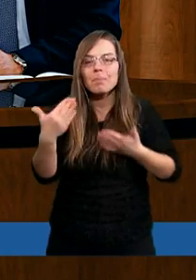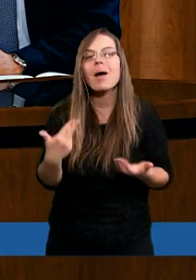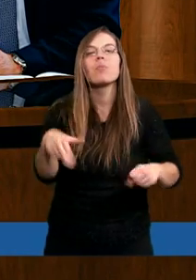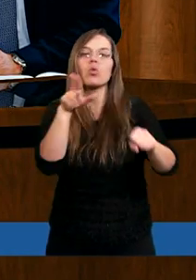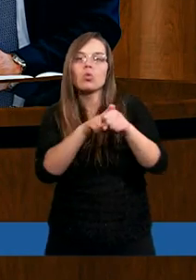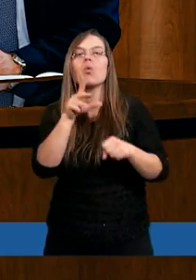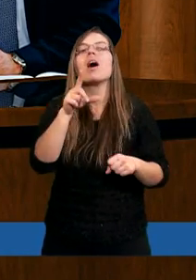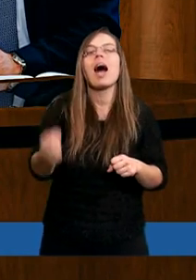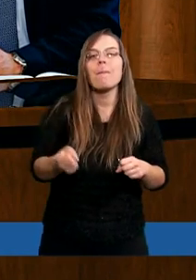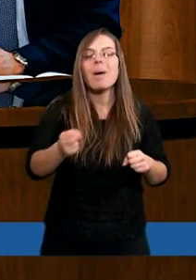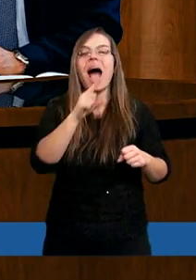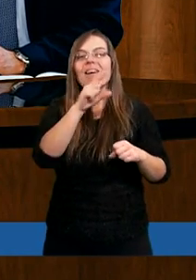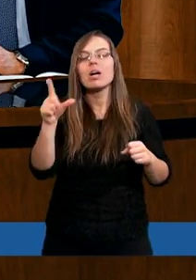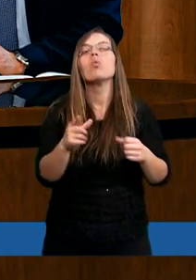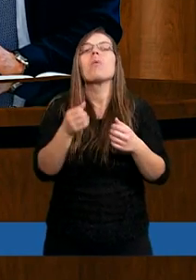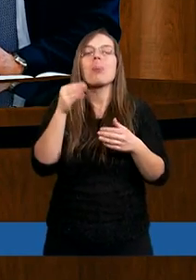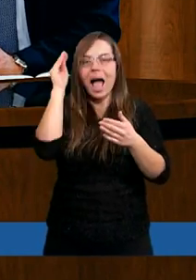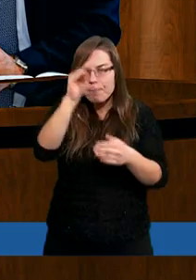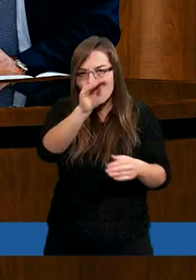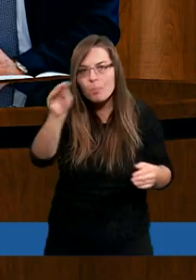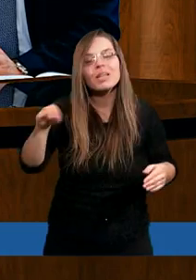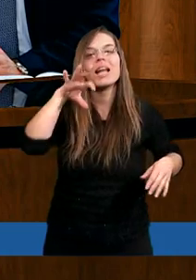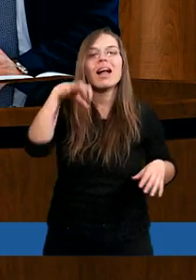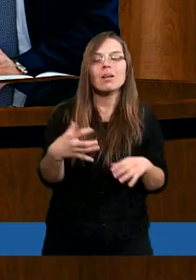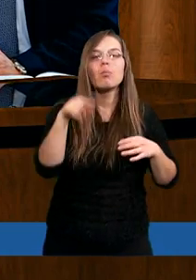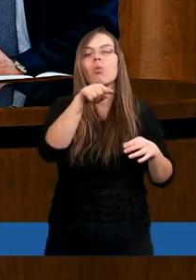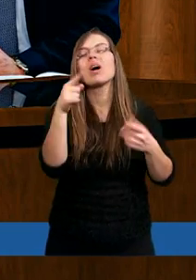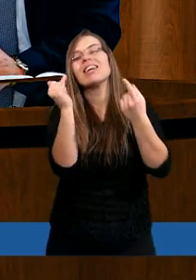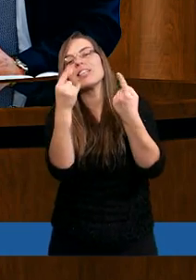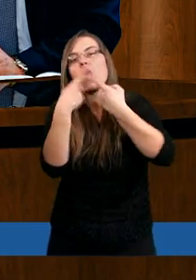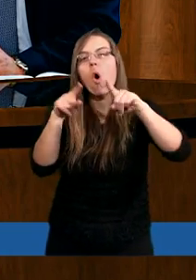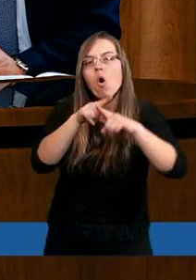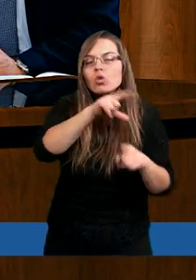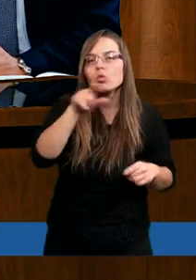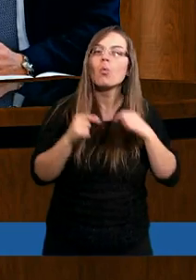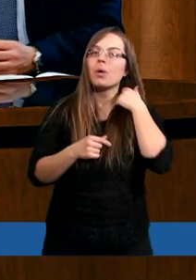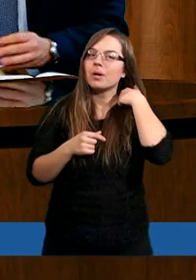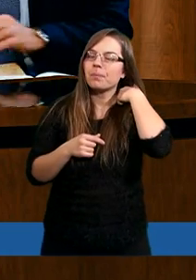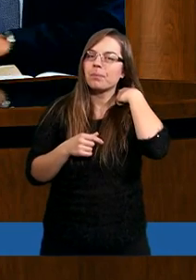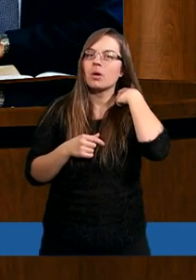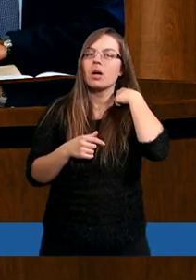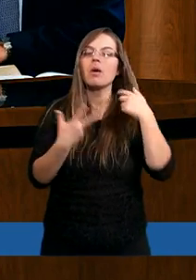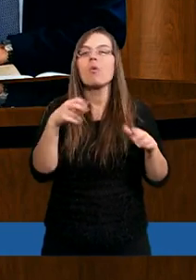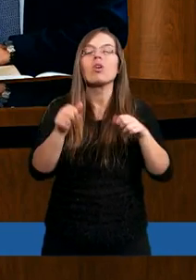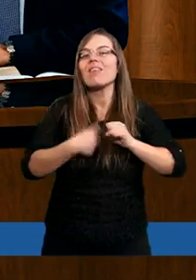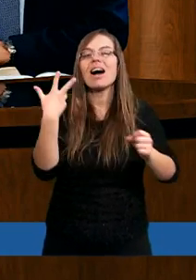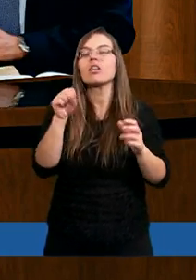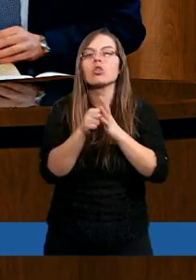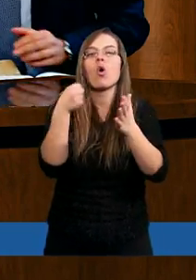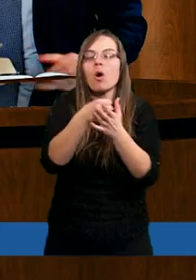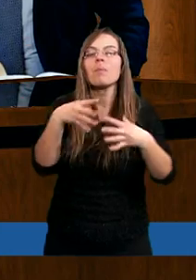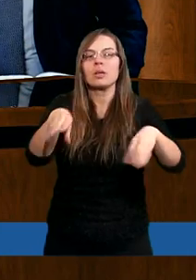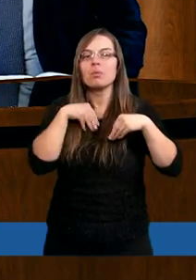Paweł w pewien sposób napomina ten zbór, ten kościół, ponieważ był to kościół, który